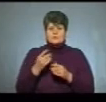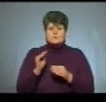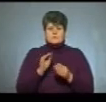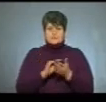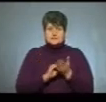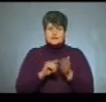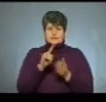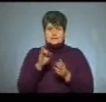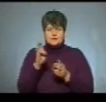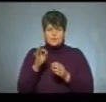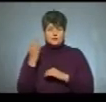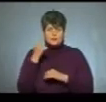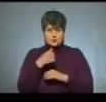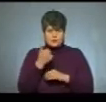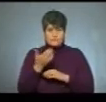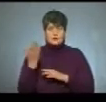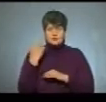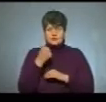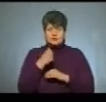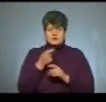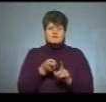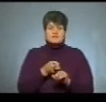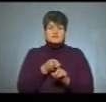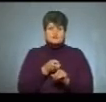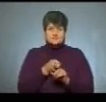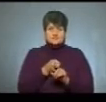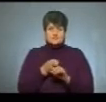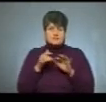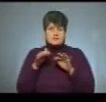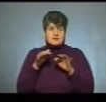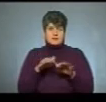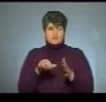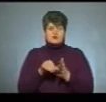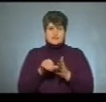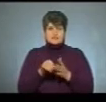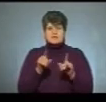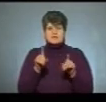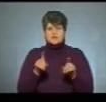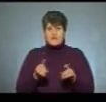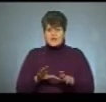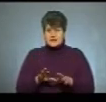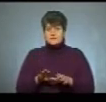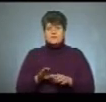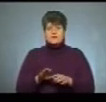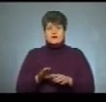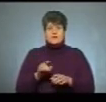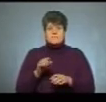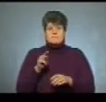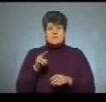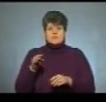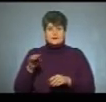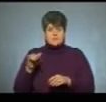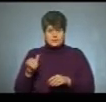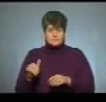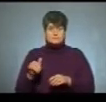ЗНО минулого року? В минулому році, в зв'язку з напливом у нас учасників тестування з закладів профтехосвіти